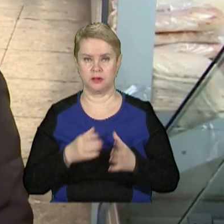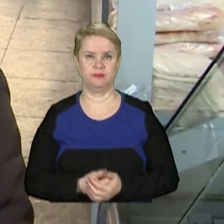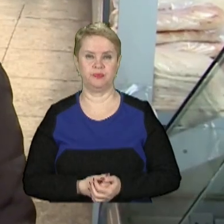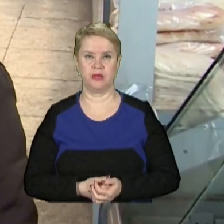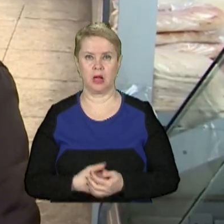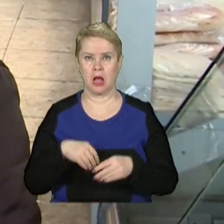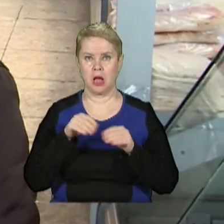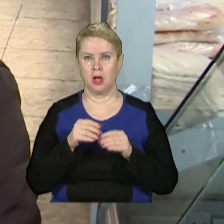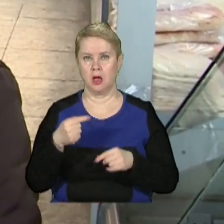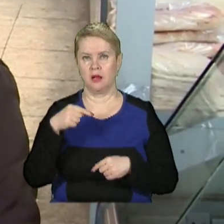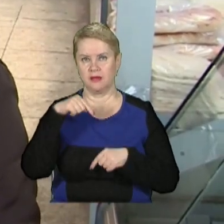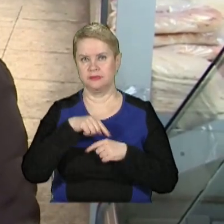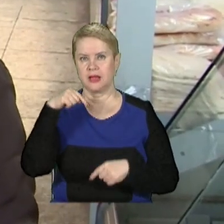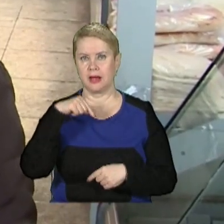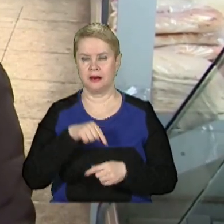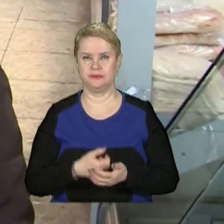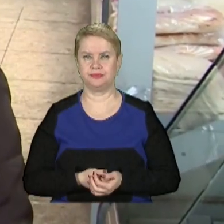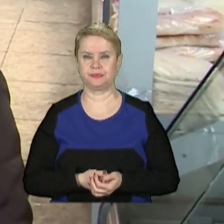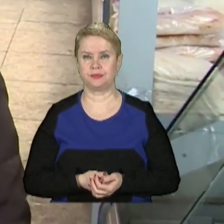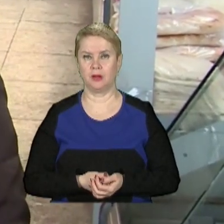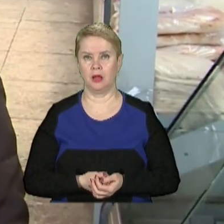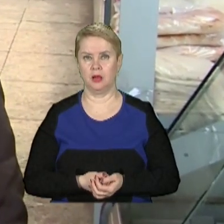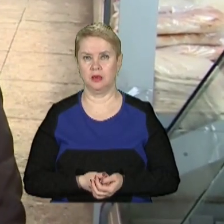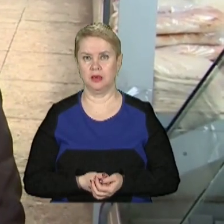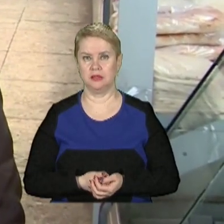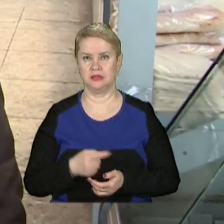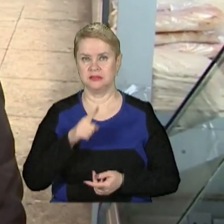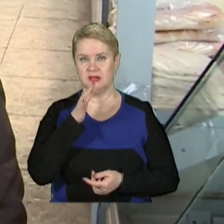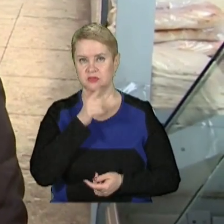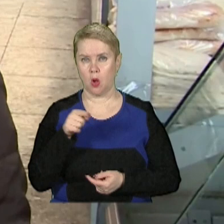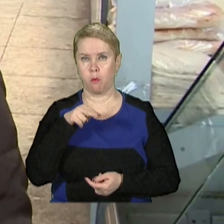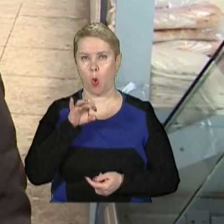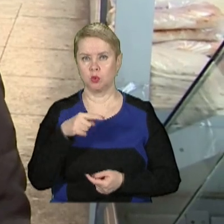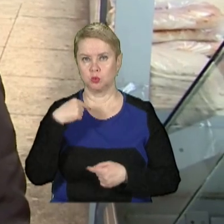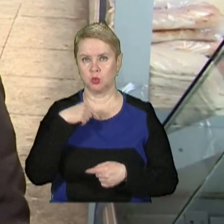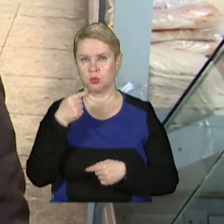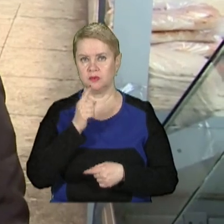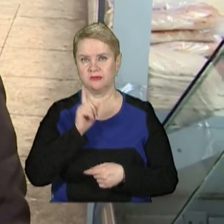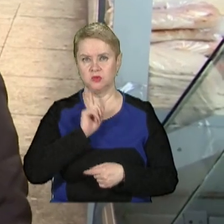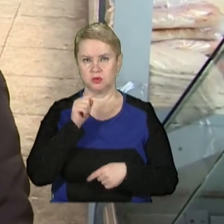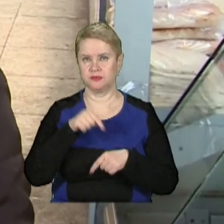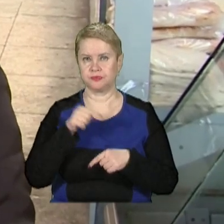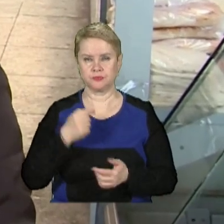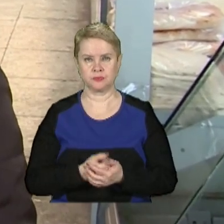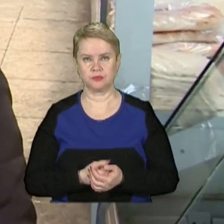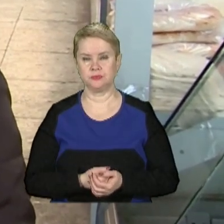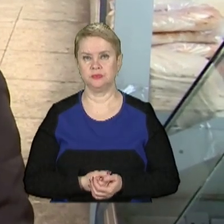Рецептори, вони за час посту не